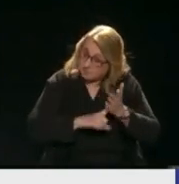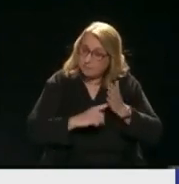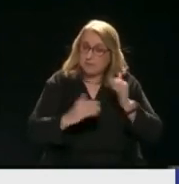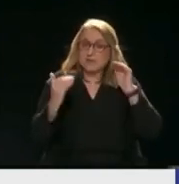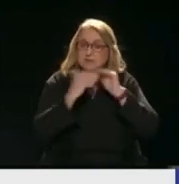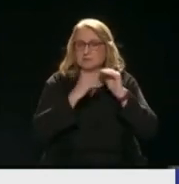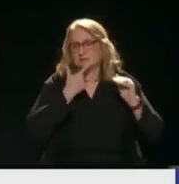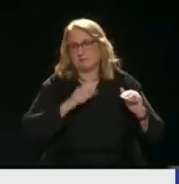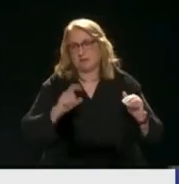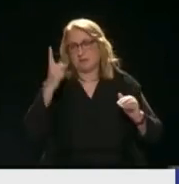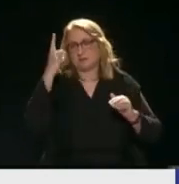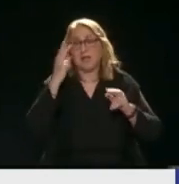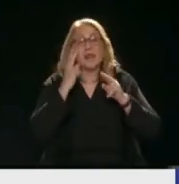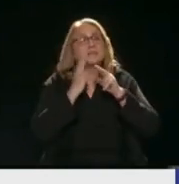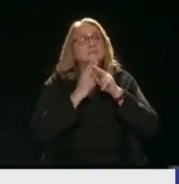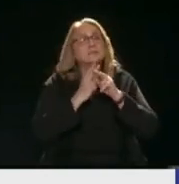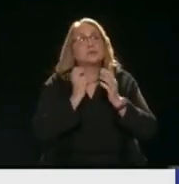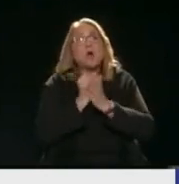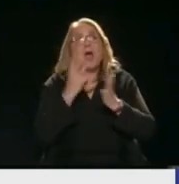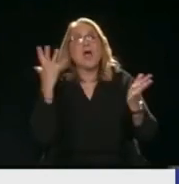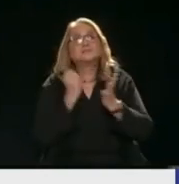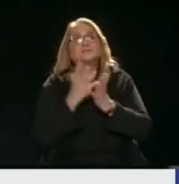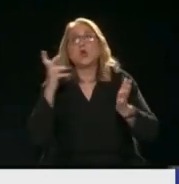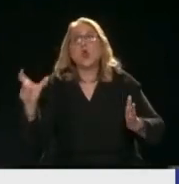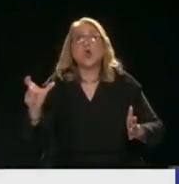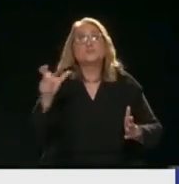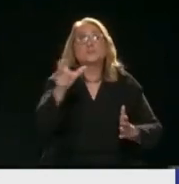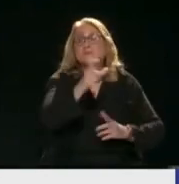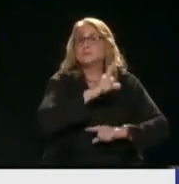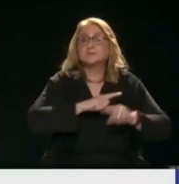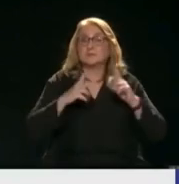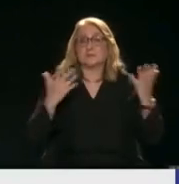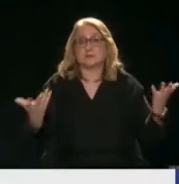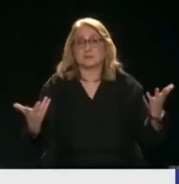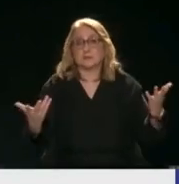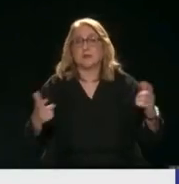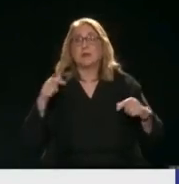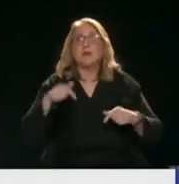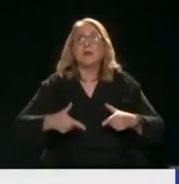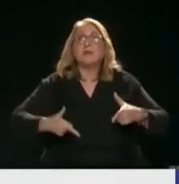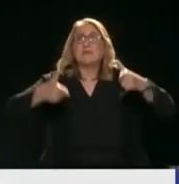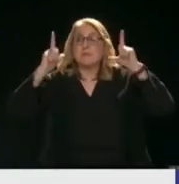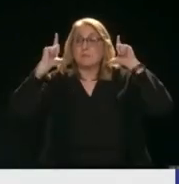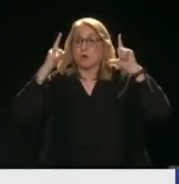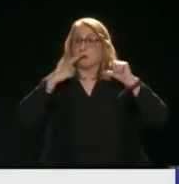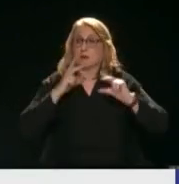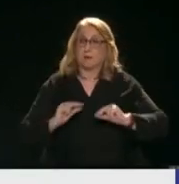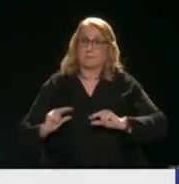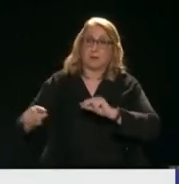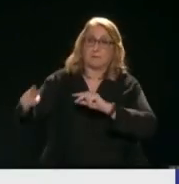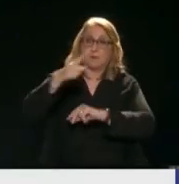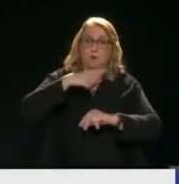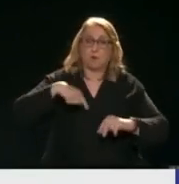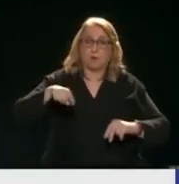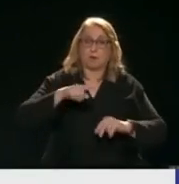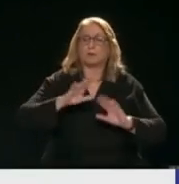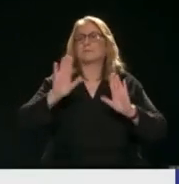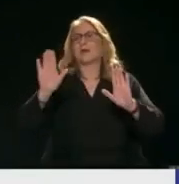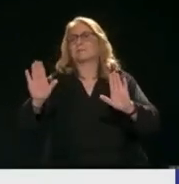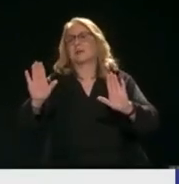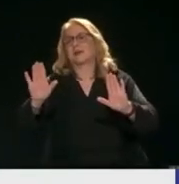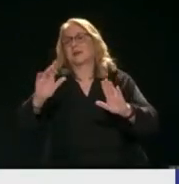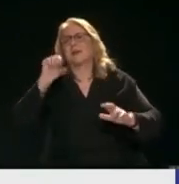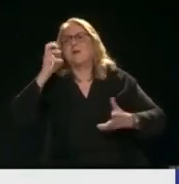Και τα κίνητρα Η ισότητα δεν είναι ότι Είμα έχουμε δημοκρατία Μιλάμε όλοι Όχι δεν μιλάμε Μιλάμε αν ξέρεις Η